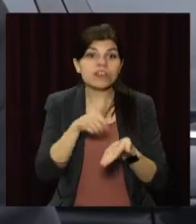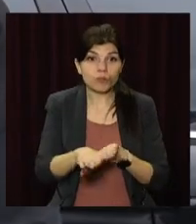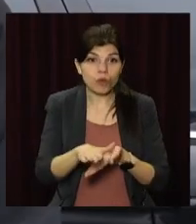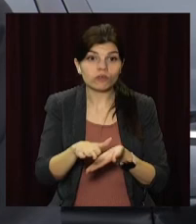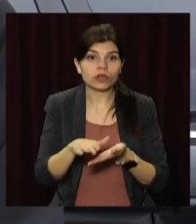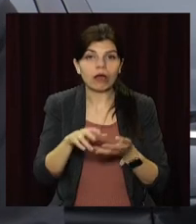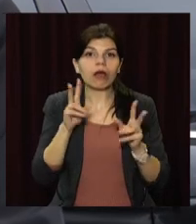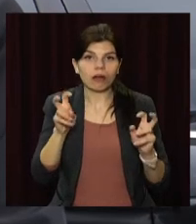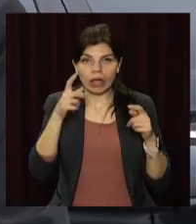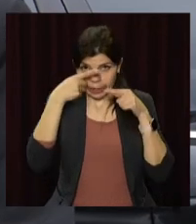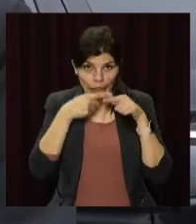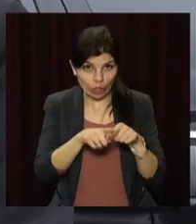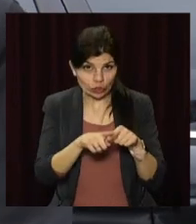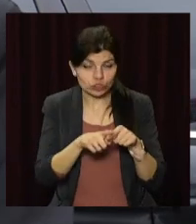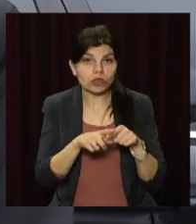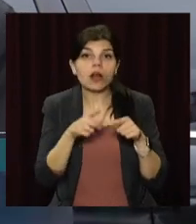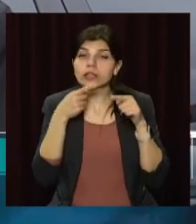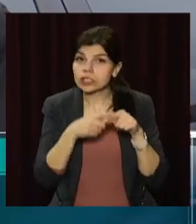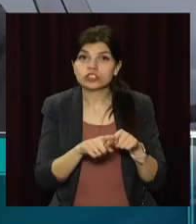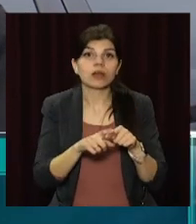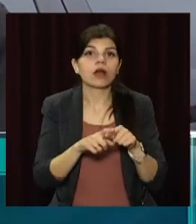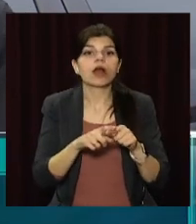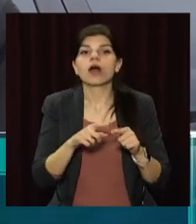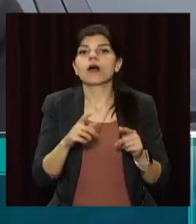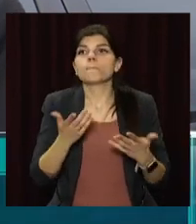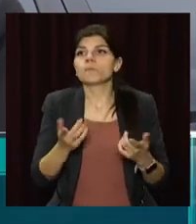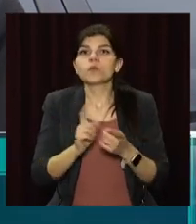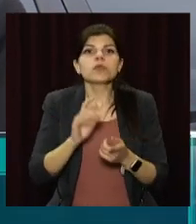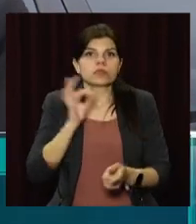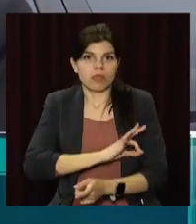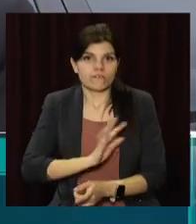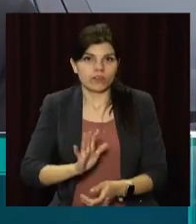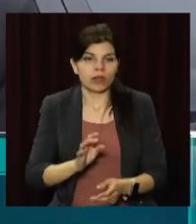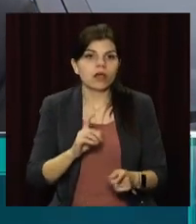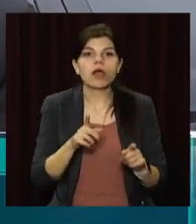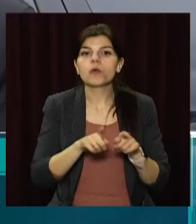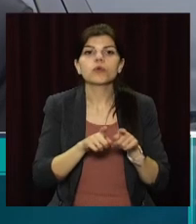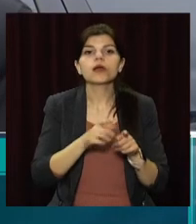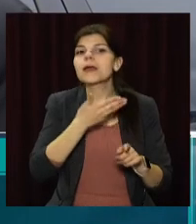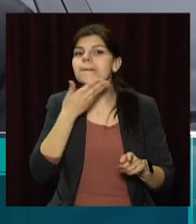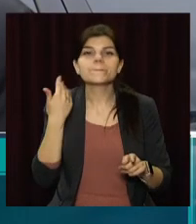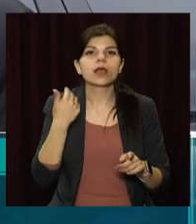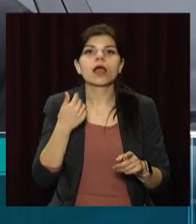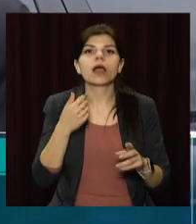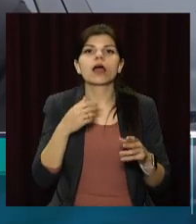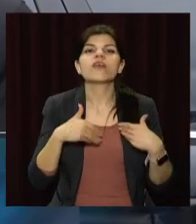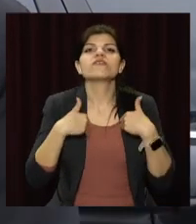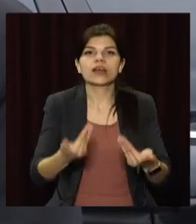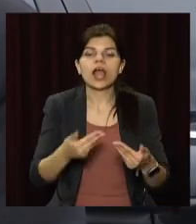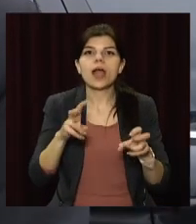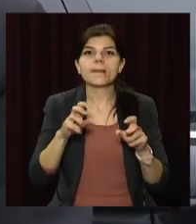технічна, але виключно ним вигадана. Нібито не надано проєкт рішення.